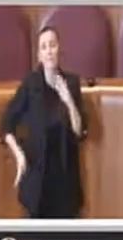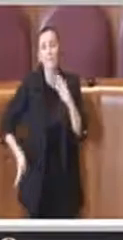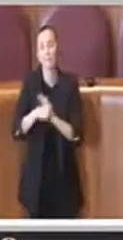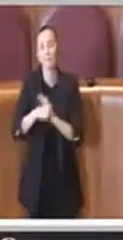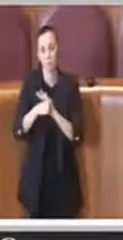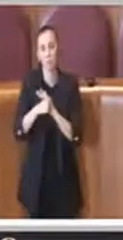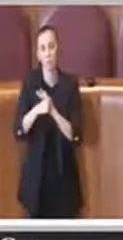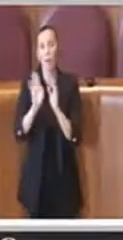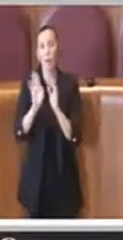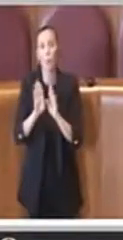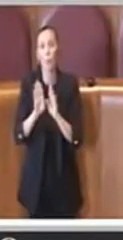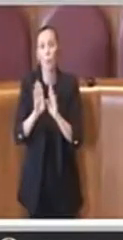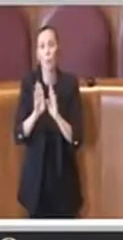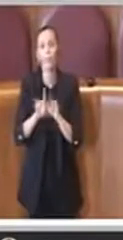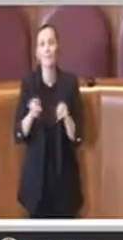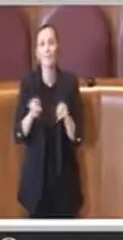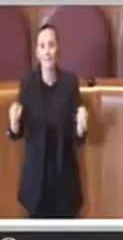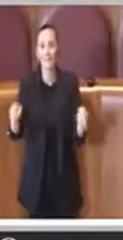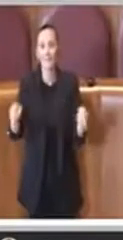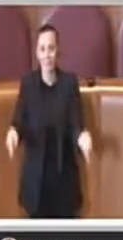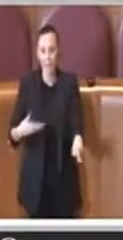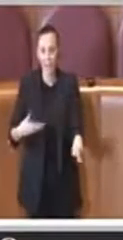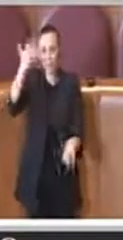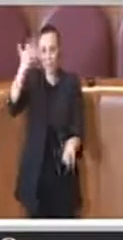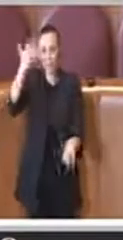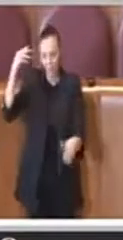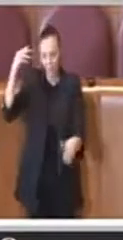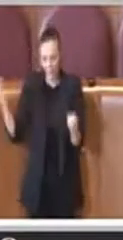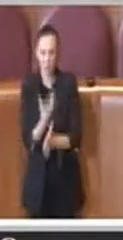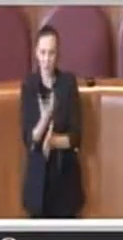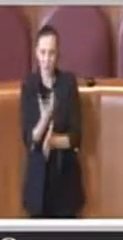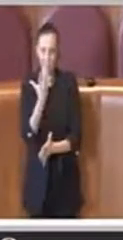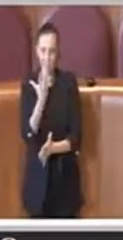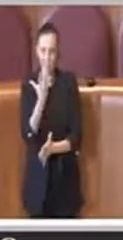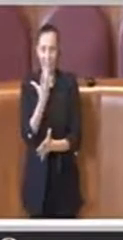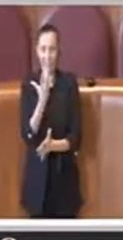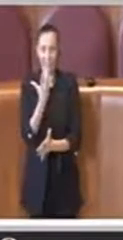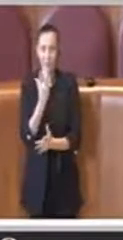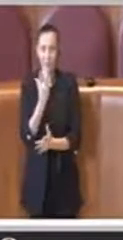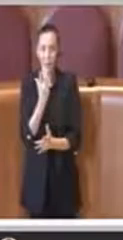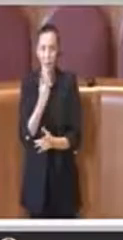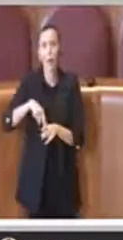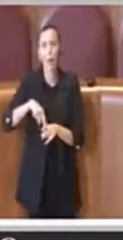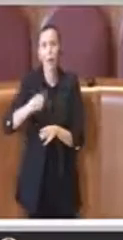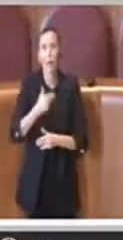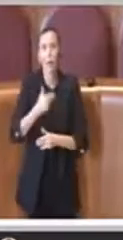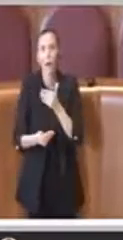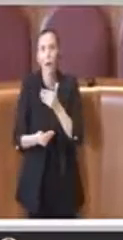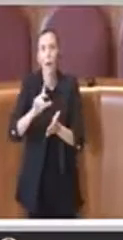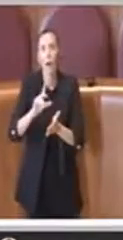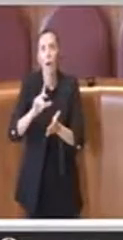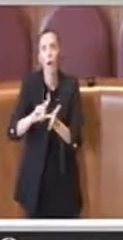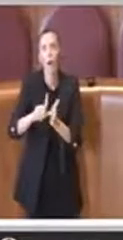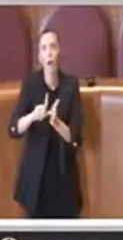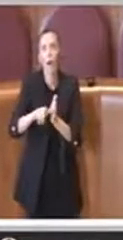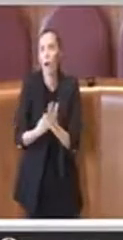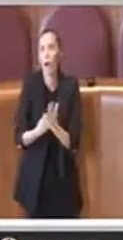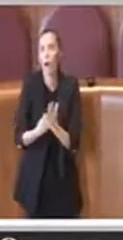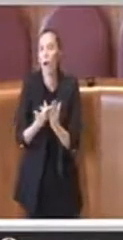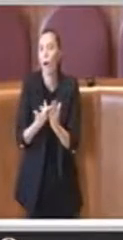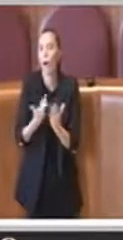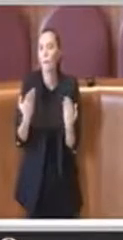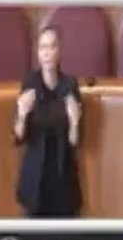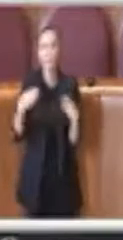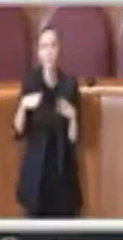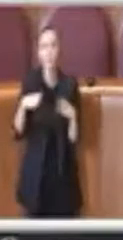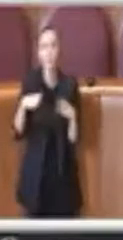il tavolo che evidentemente è stato creato ma poi evidentemente non è stato portato a conclusione